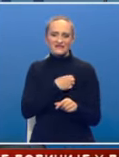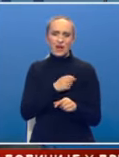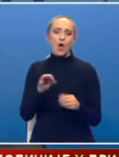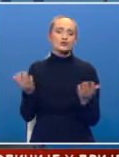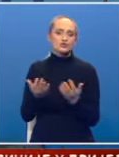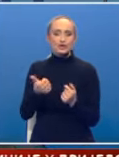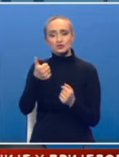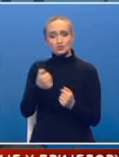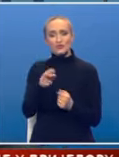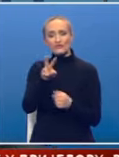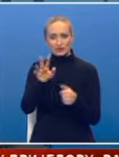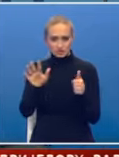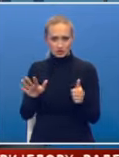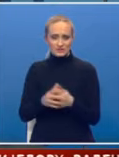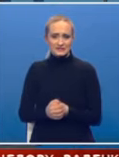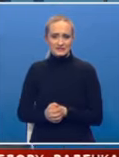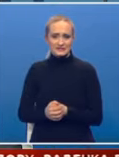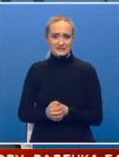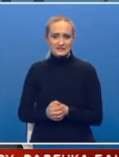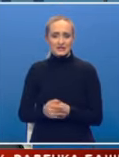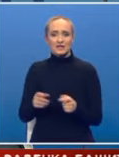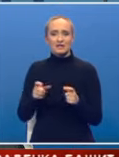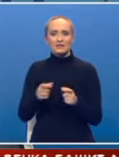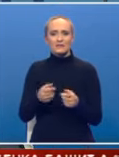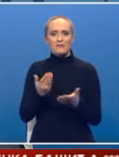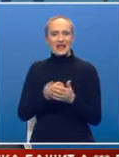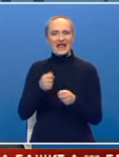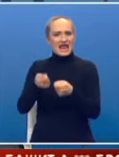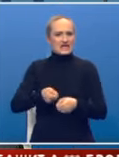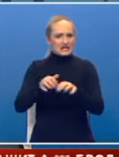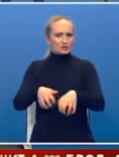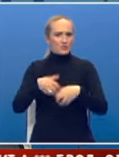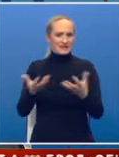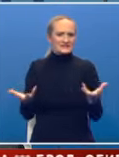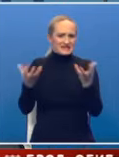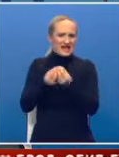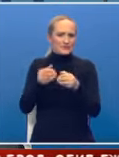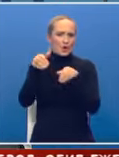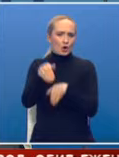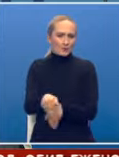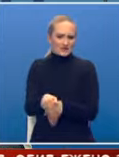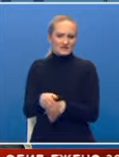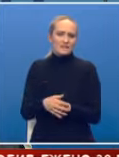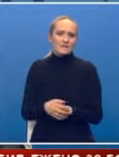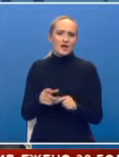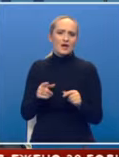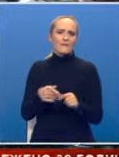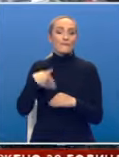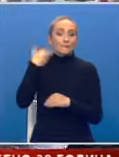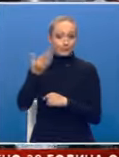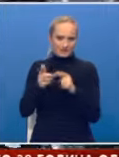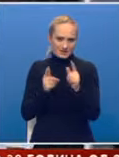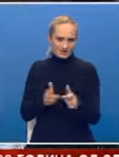od čega 126 su iskopani u jamama, zajedničkim grobnicama poslije rata.